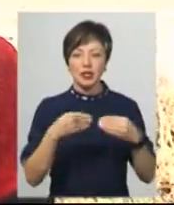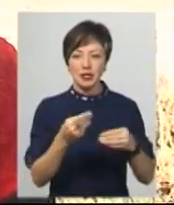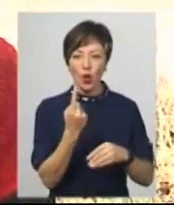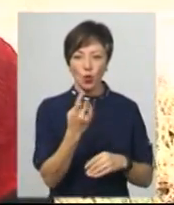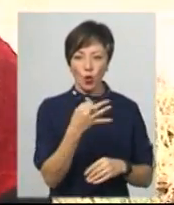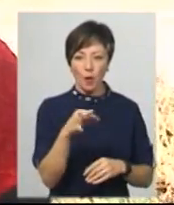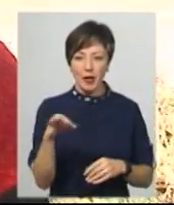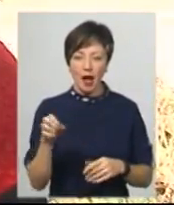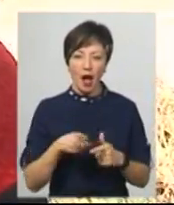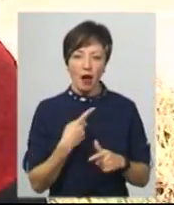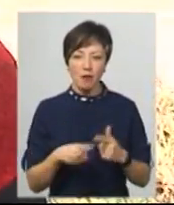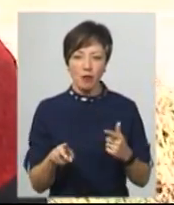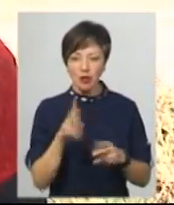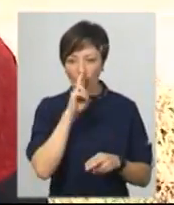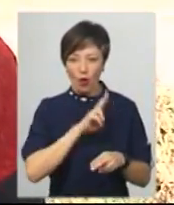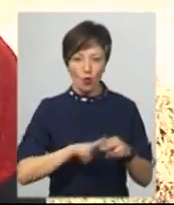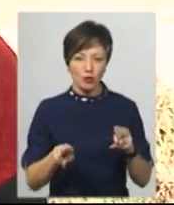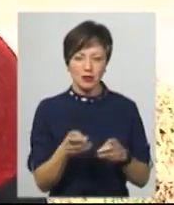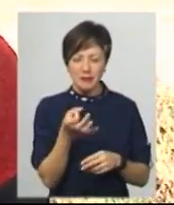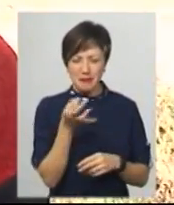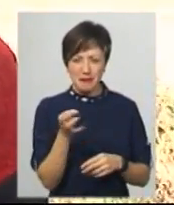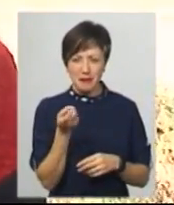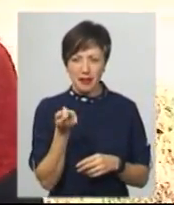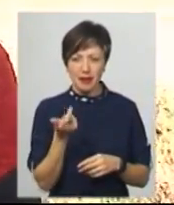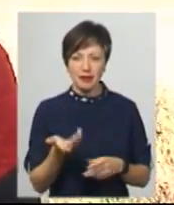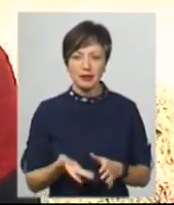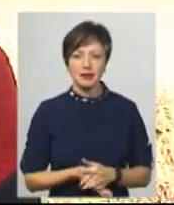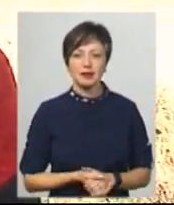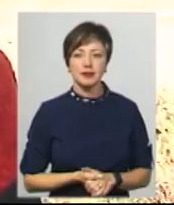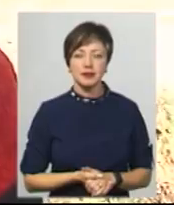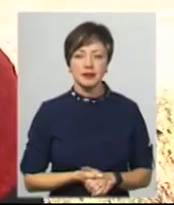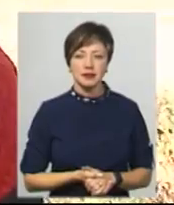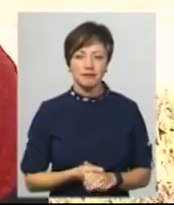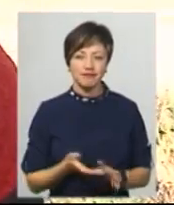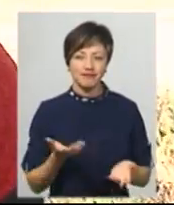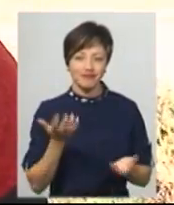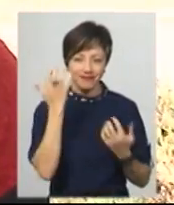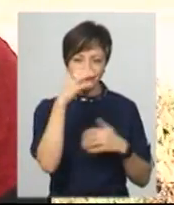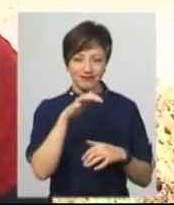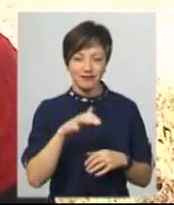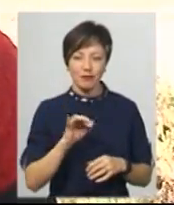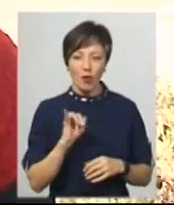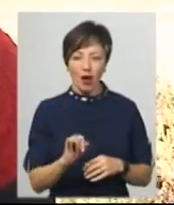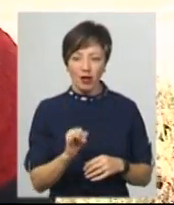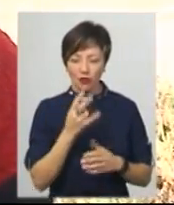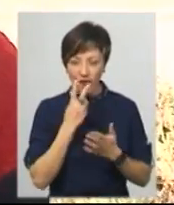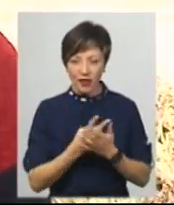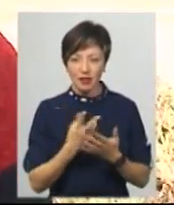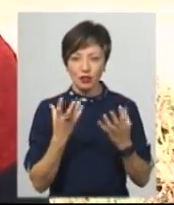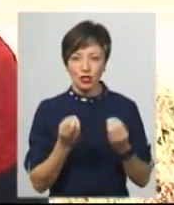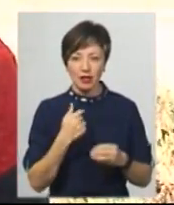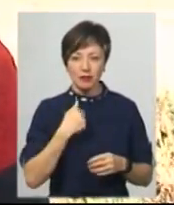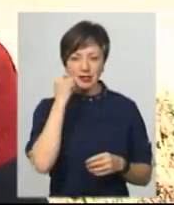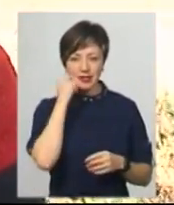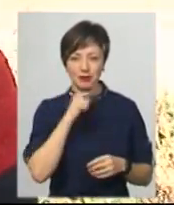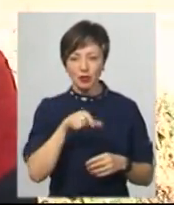одну копійку, або ще десь загубиш, дуже маленькі, дуже такі невзрачні. Погано їх видно, та ще й нам,